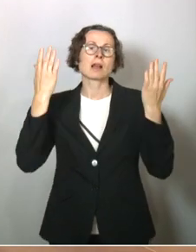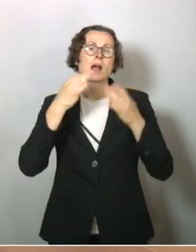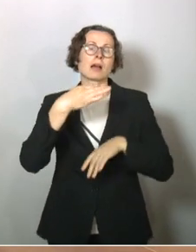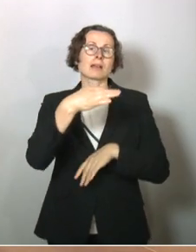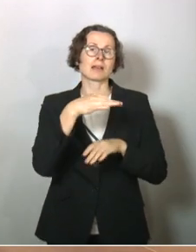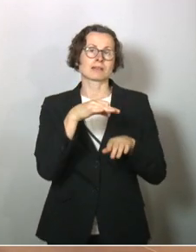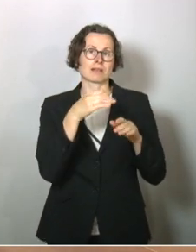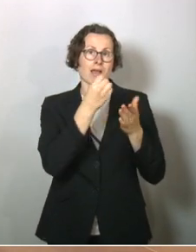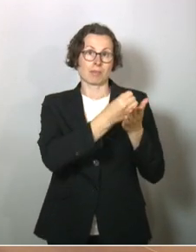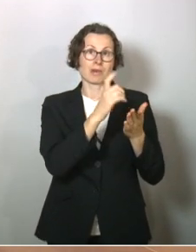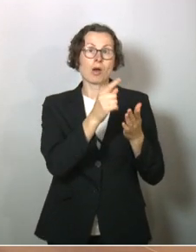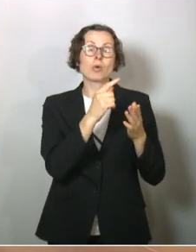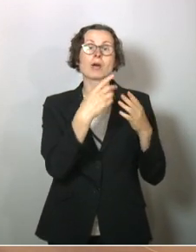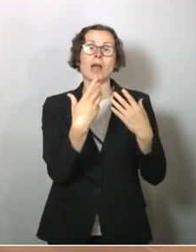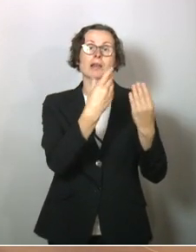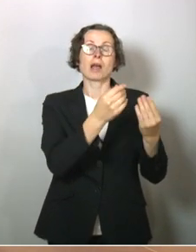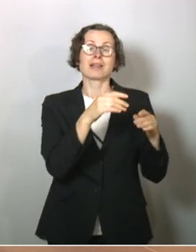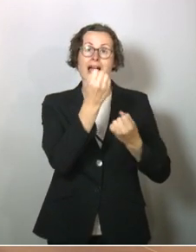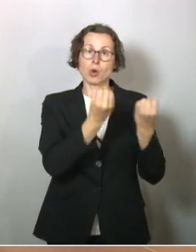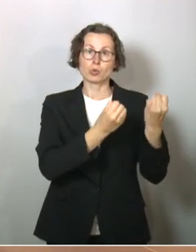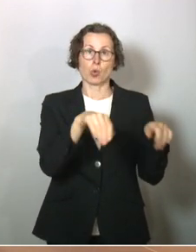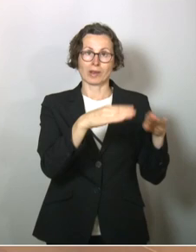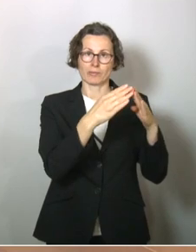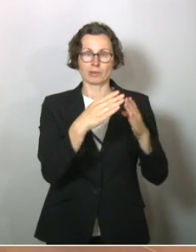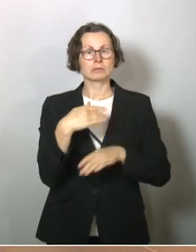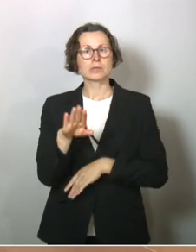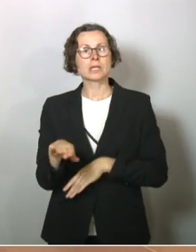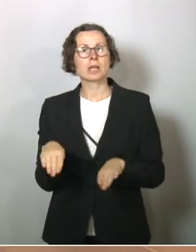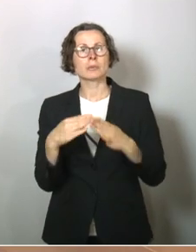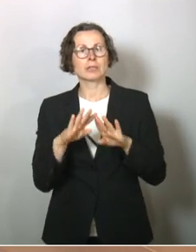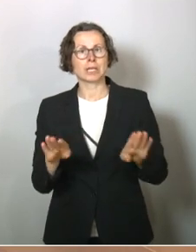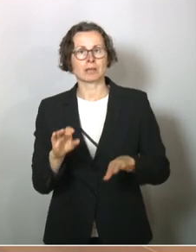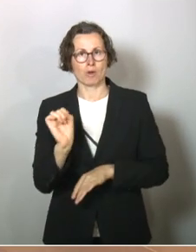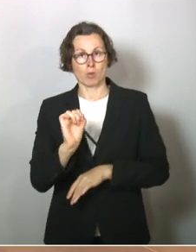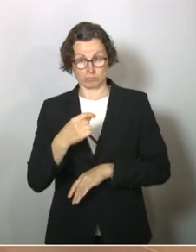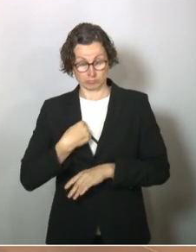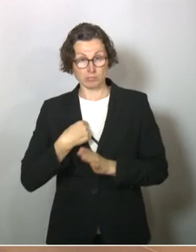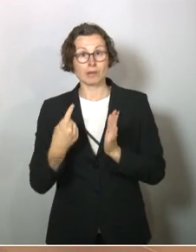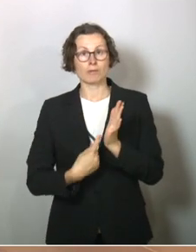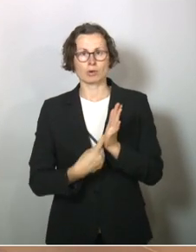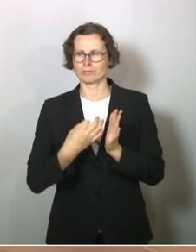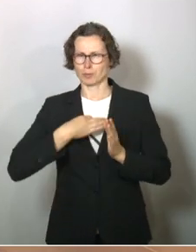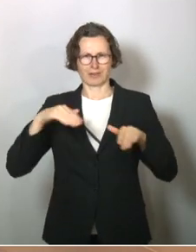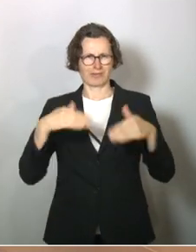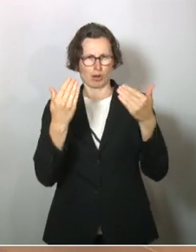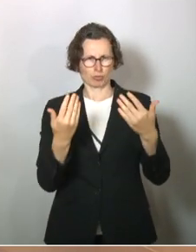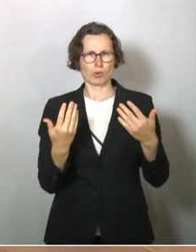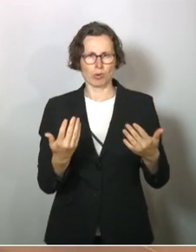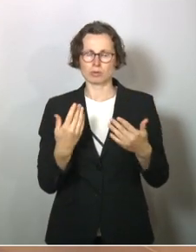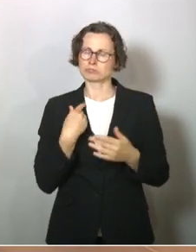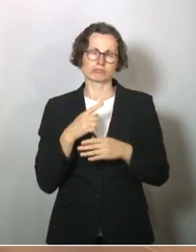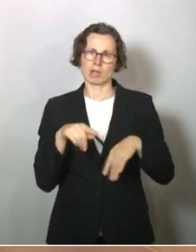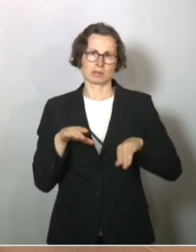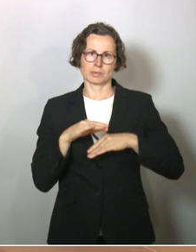Autogipfel, aber es gab nie einen Kindergipfel, wie wir es gefordert haben. Das ist ein Widerspruch, der überhaupt nicht geht. Und natürlich ist die